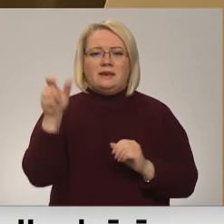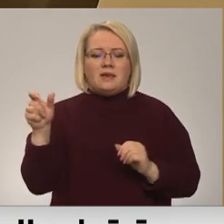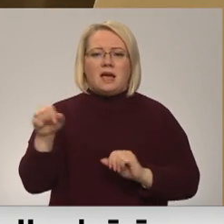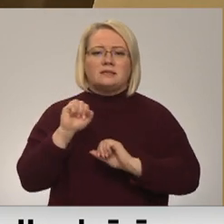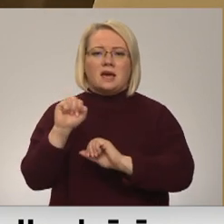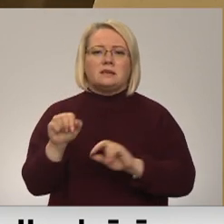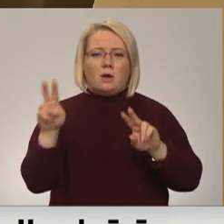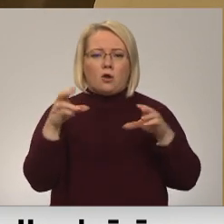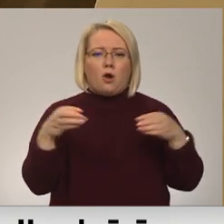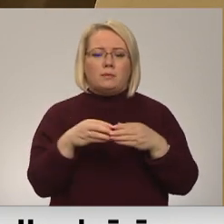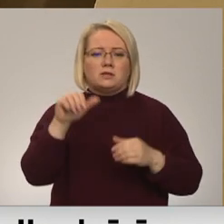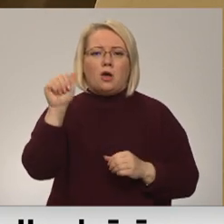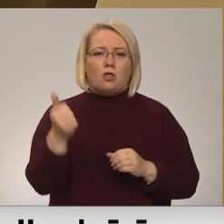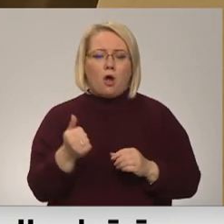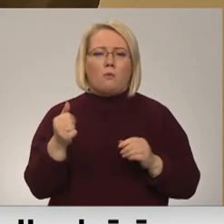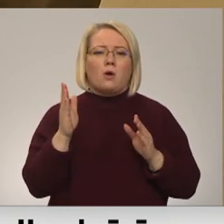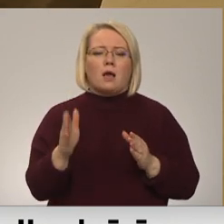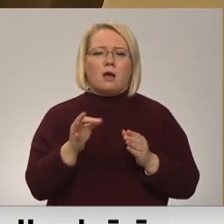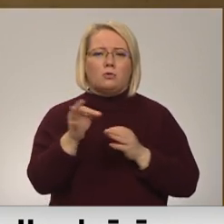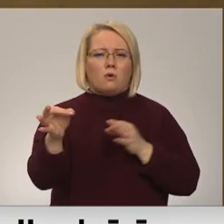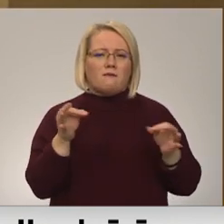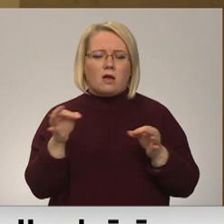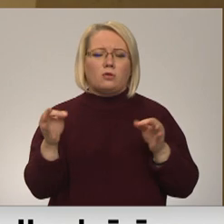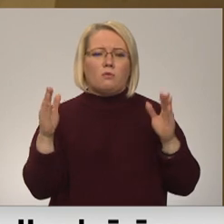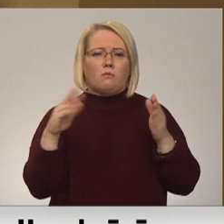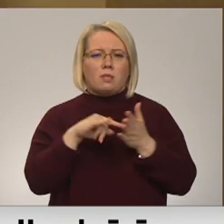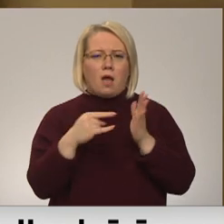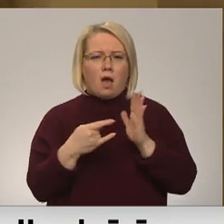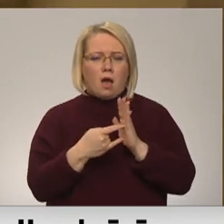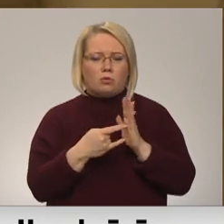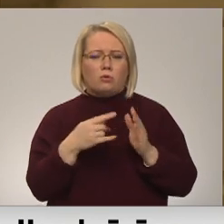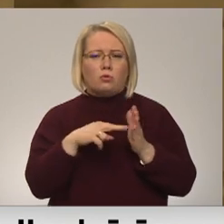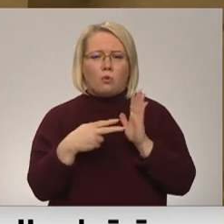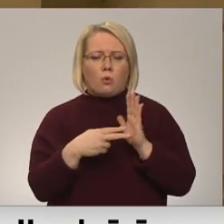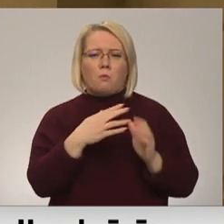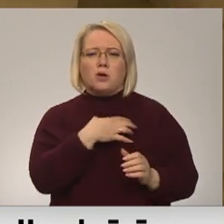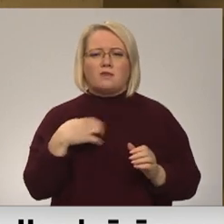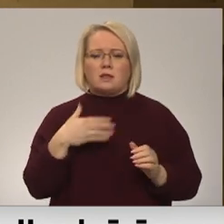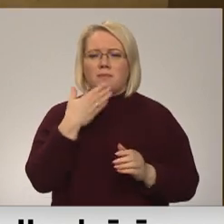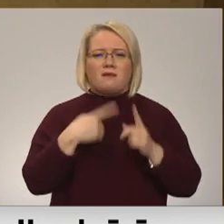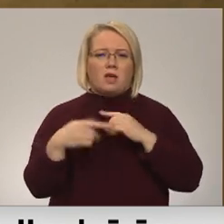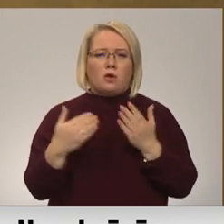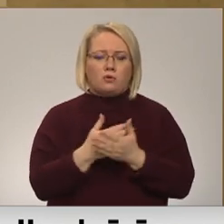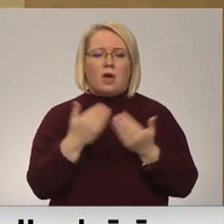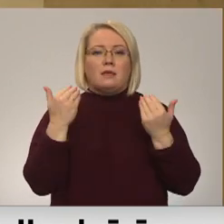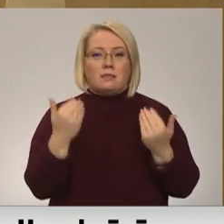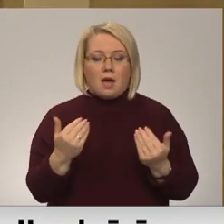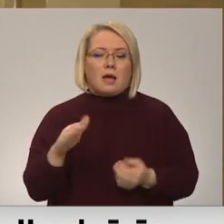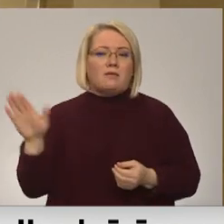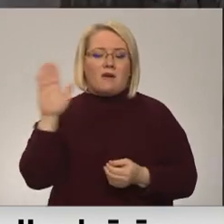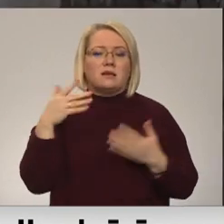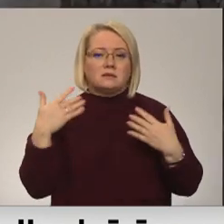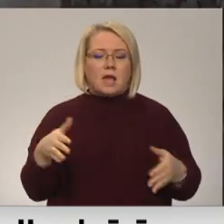loma, atzīmējot, ka lokālie plāni darā pašvaldību vēl nav atjaunoti. Jau šobrīd valsts aktīvāk sadarbojas ar